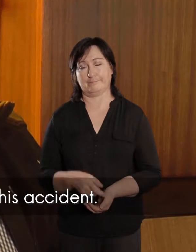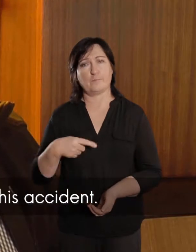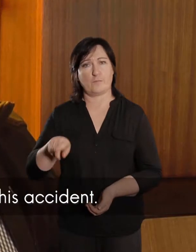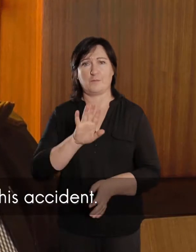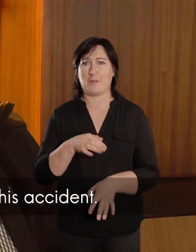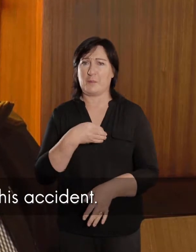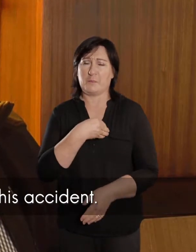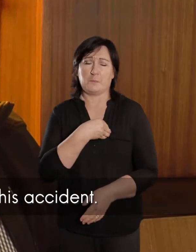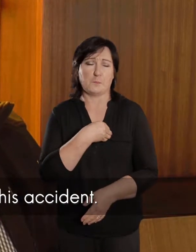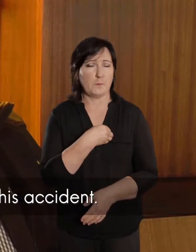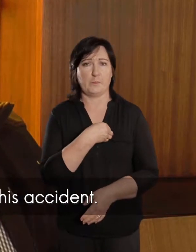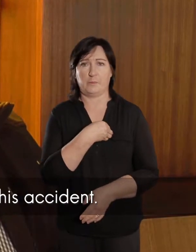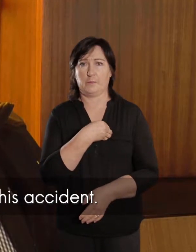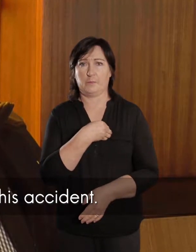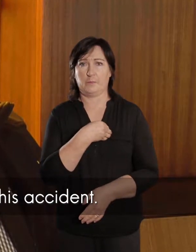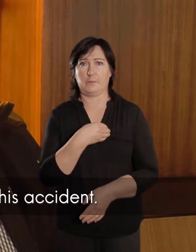Ons was baie hartseer,